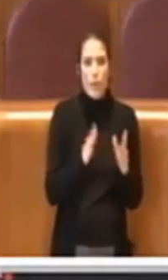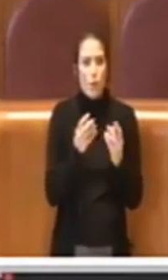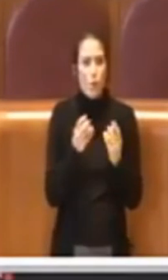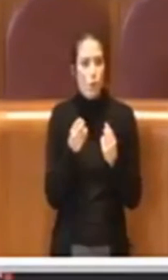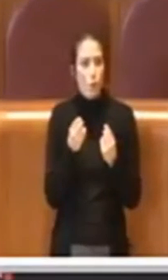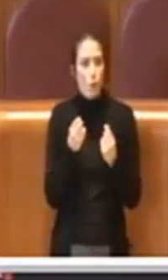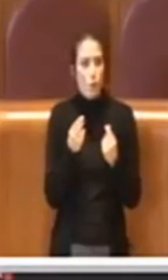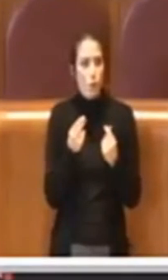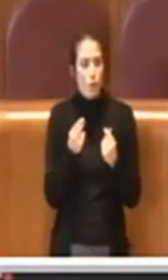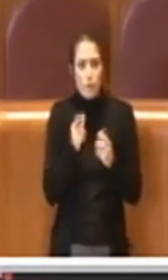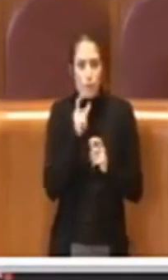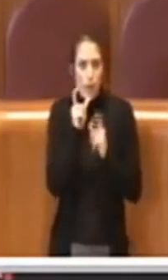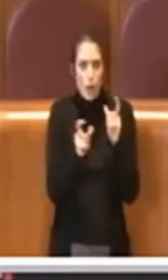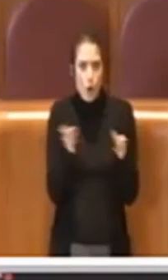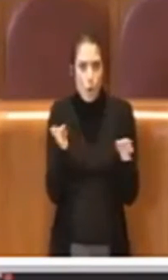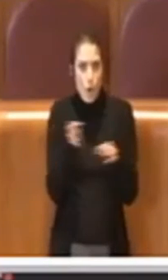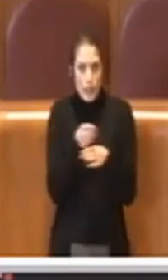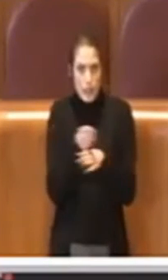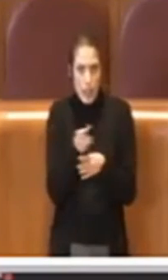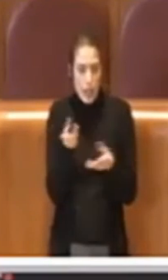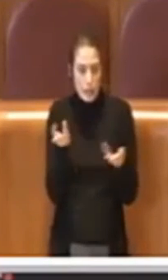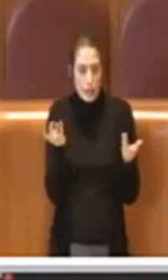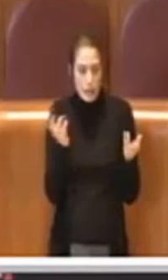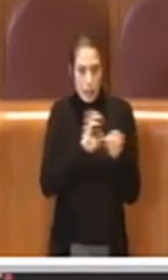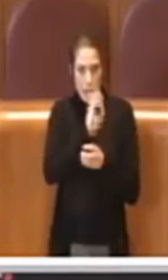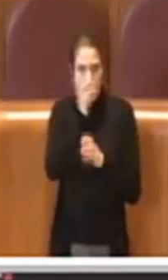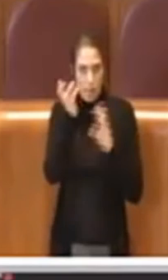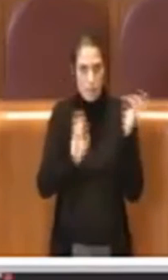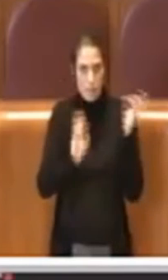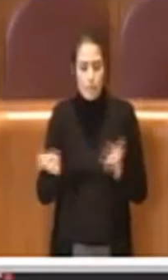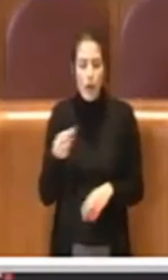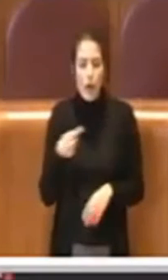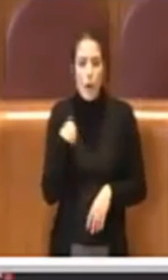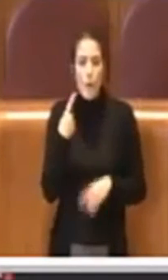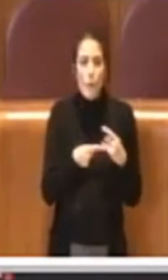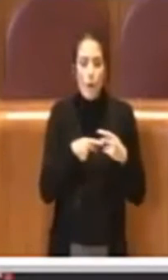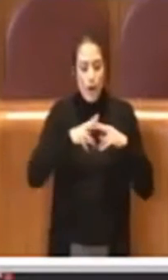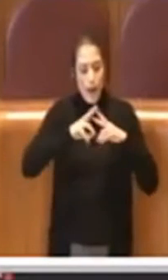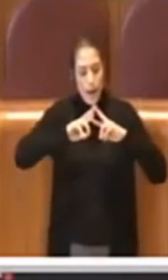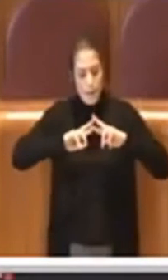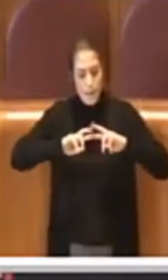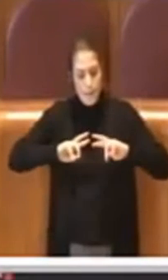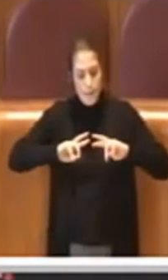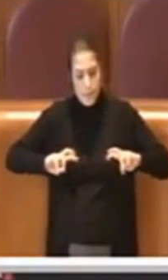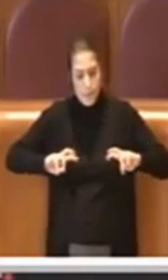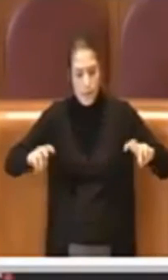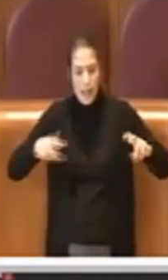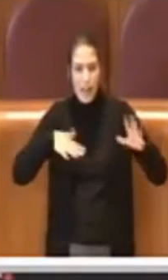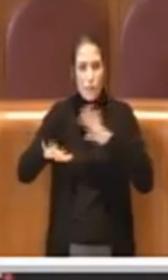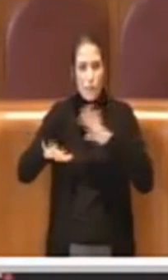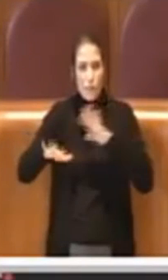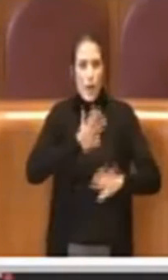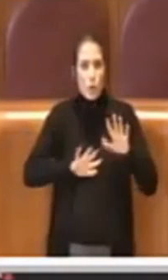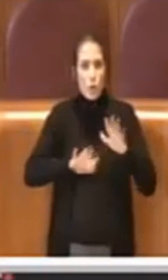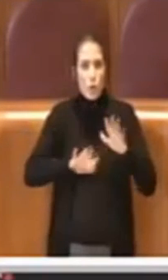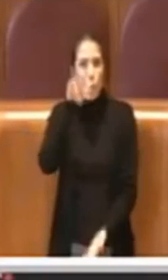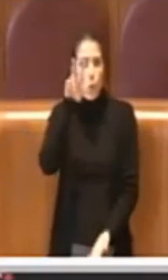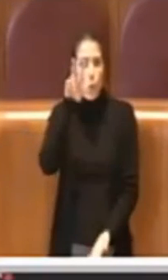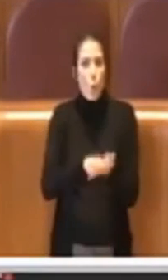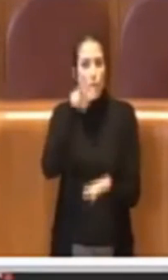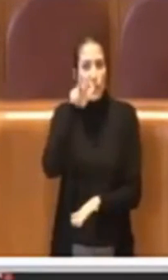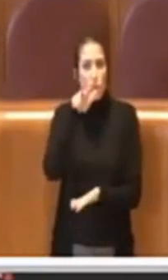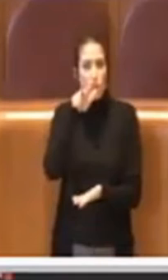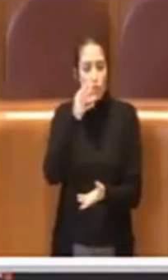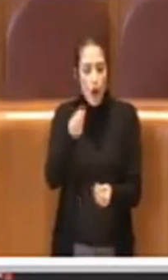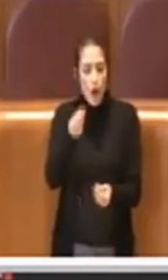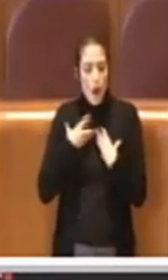parole di tutti i tipi. Però se poi uno va a spulciarsi un po' tutte le informazioni ufficiali che